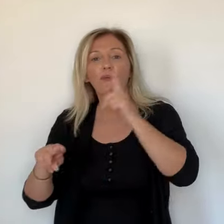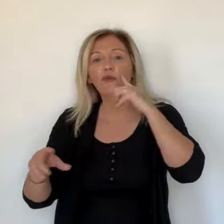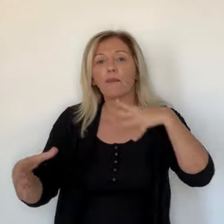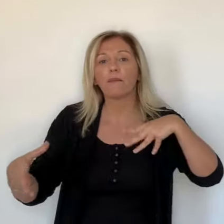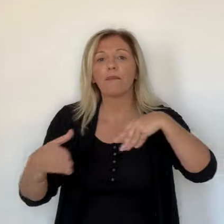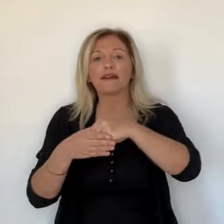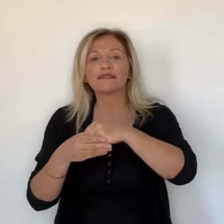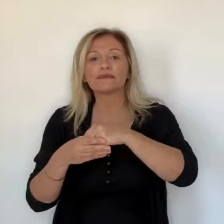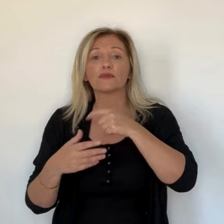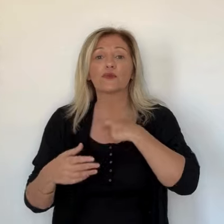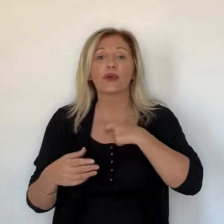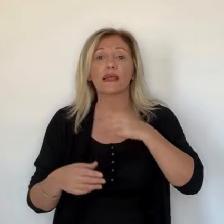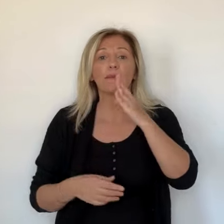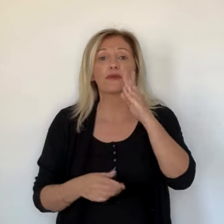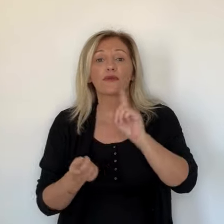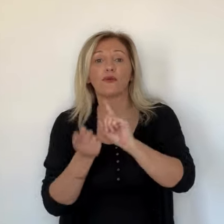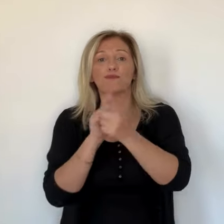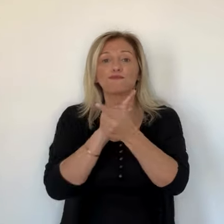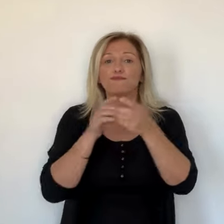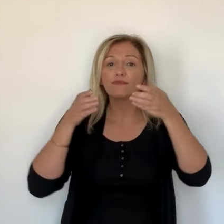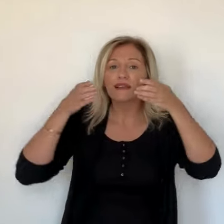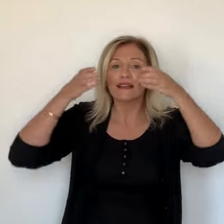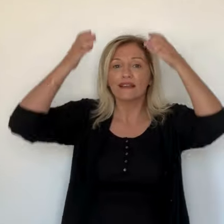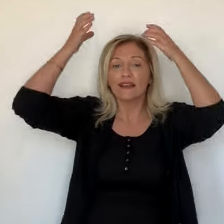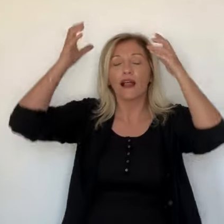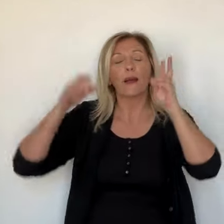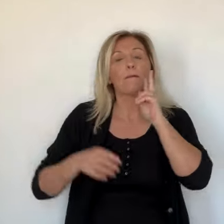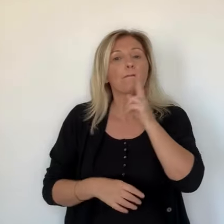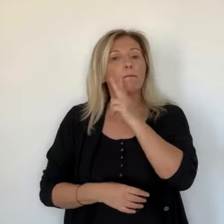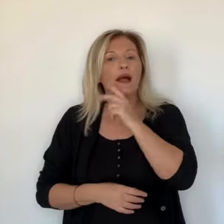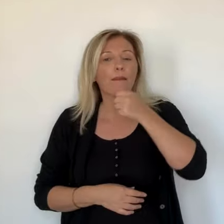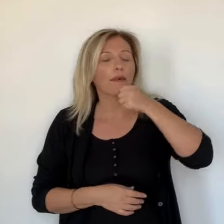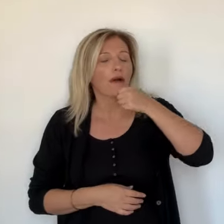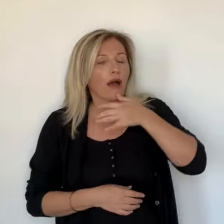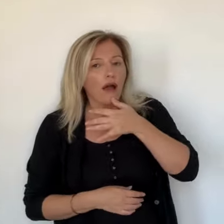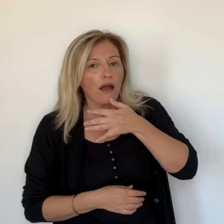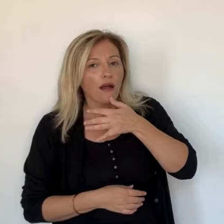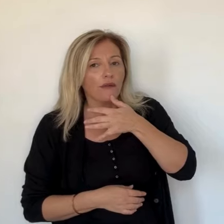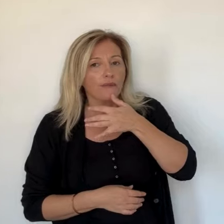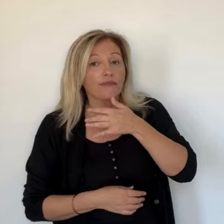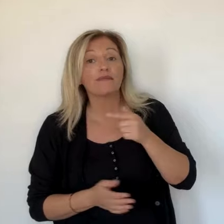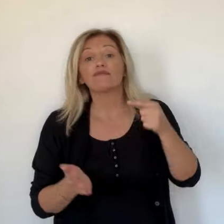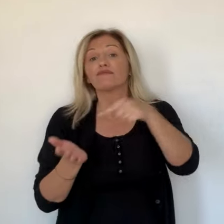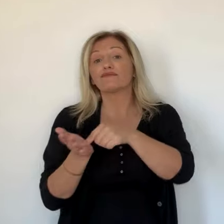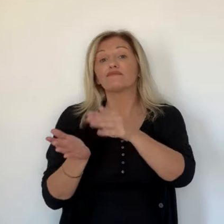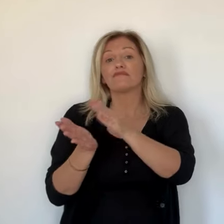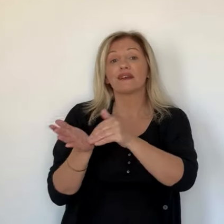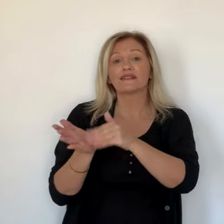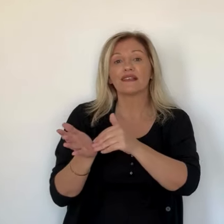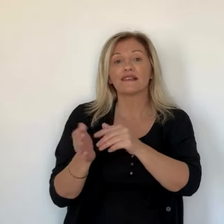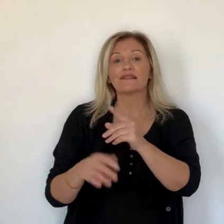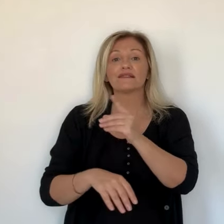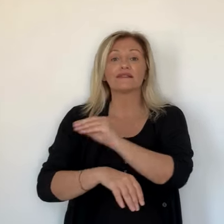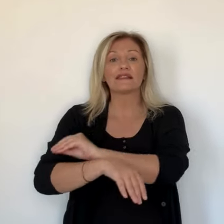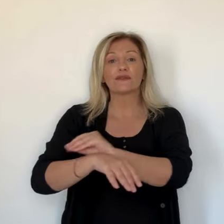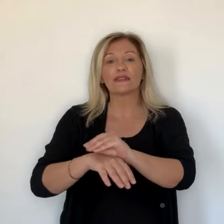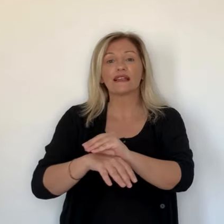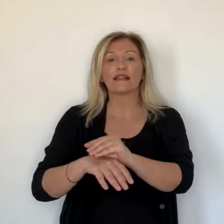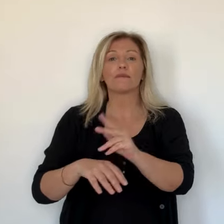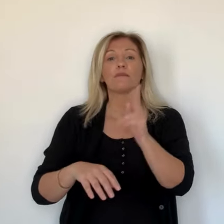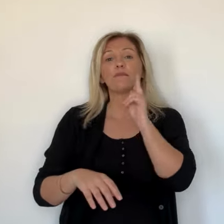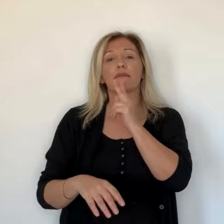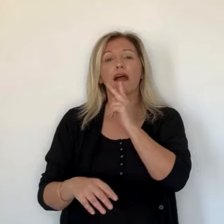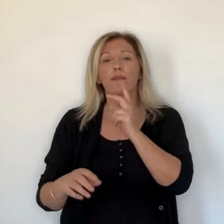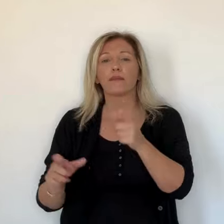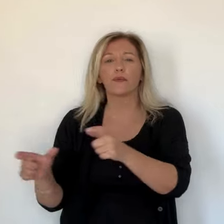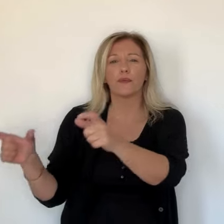à Rome lorsque Mgr Boustillot avait été créé cardinal, avait aussi favorablement impressionné le pape François. On l'avait